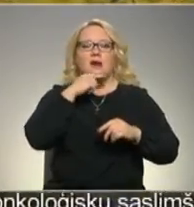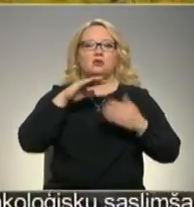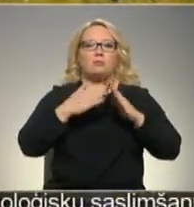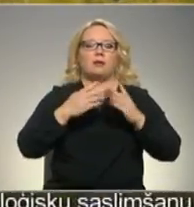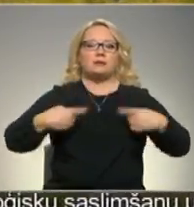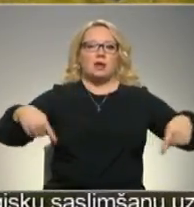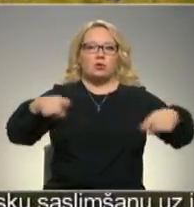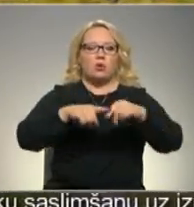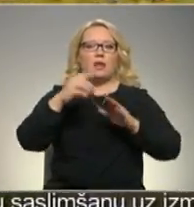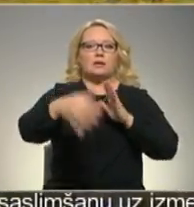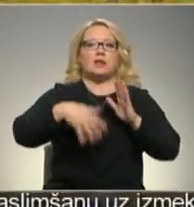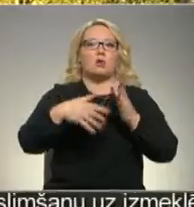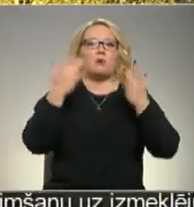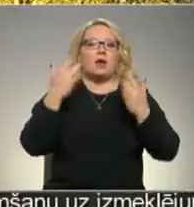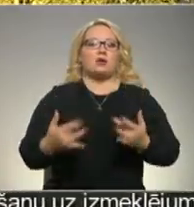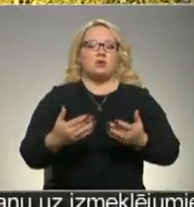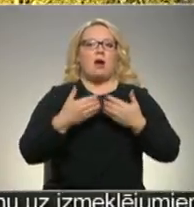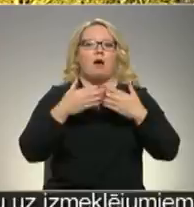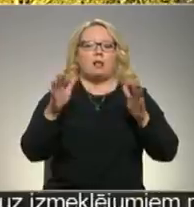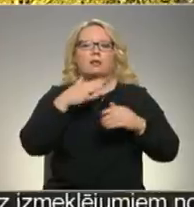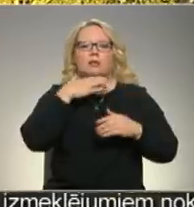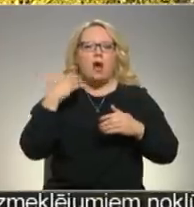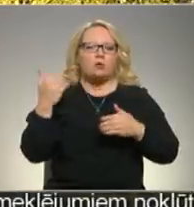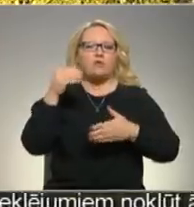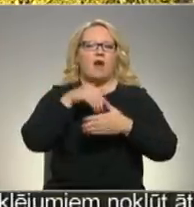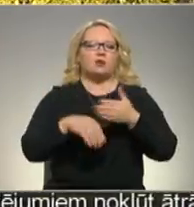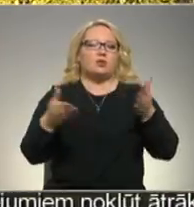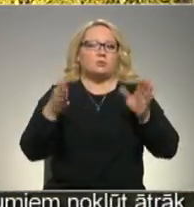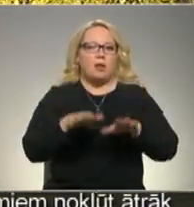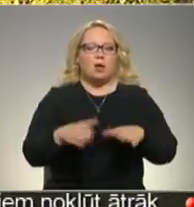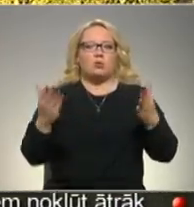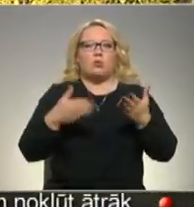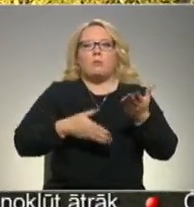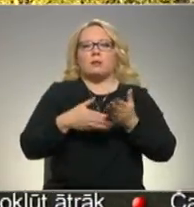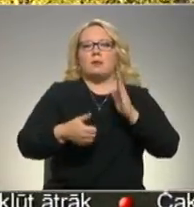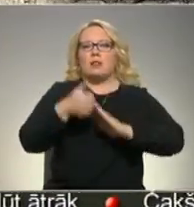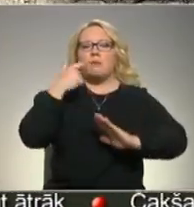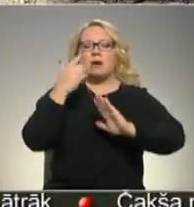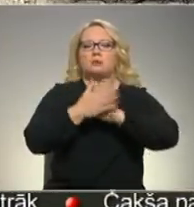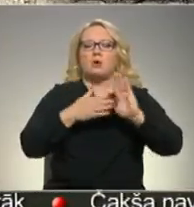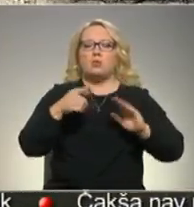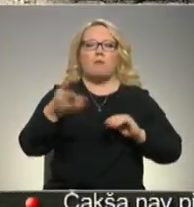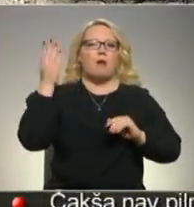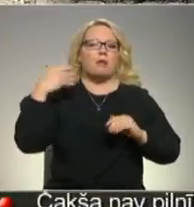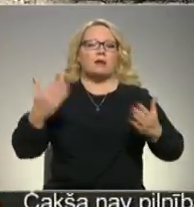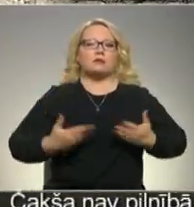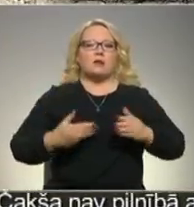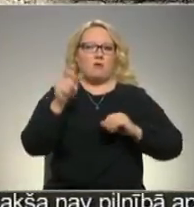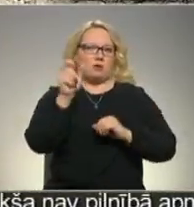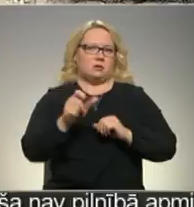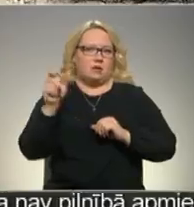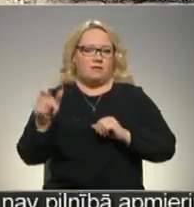teritorija arheoloģisku izrakuma rezultātā atklāts daudz un dažādas vēstures palieks, ar kur palīdzību labāk izpratam to, kā kādreiz dzīvojuši cilvēki.